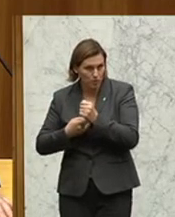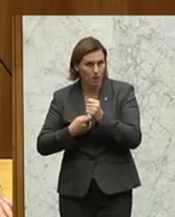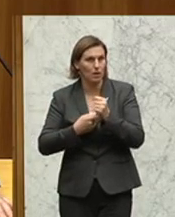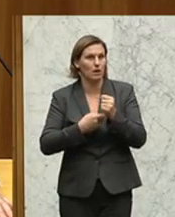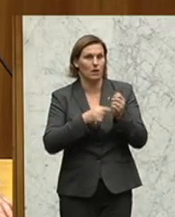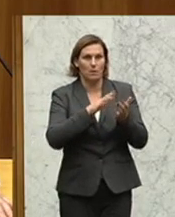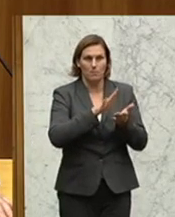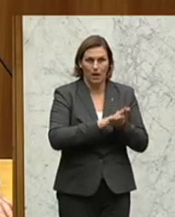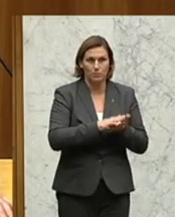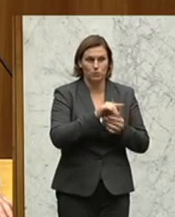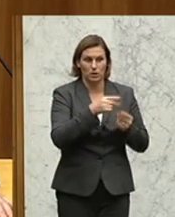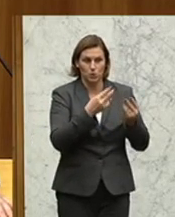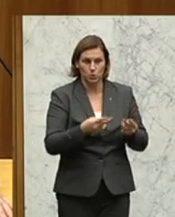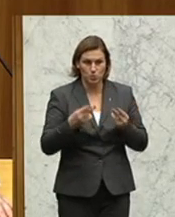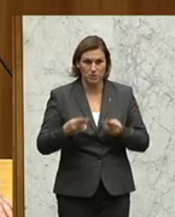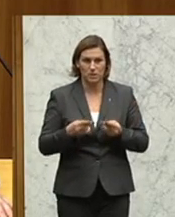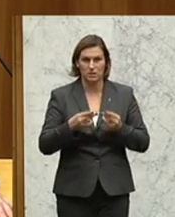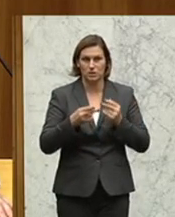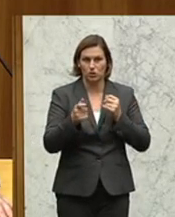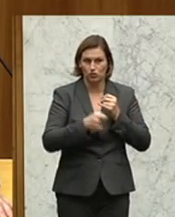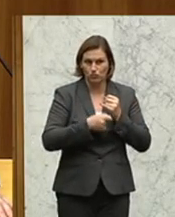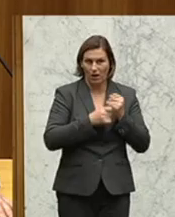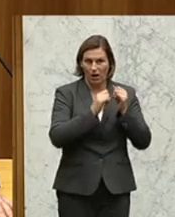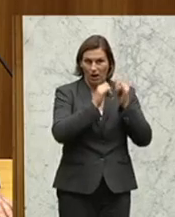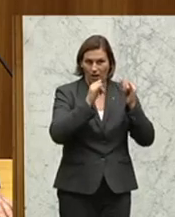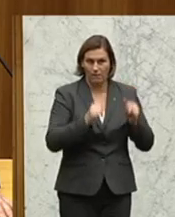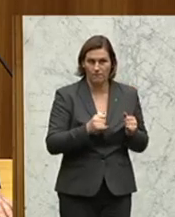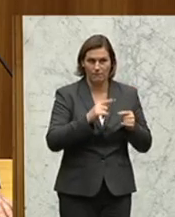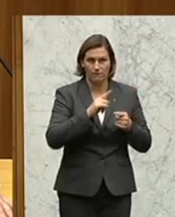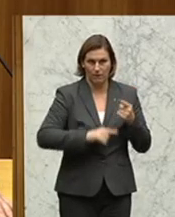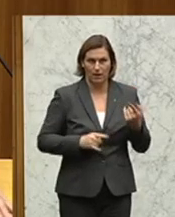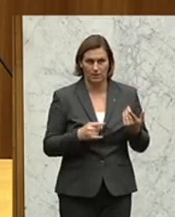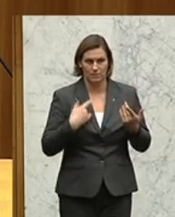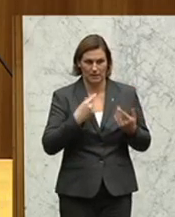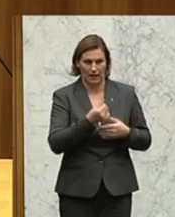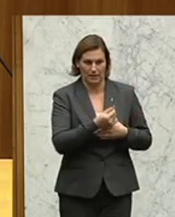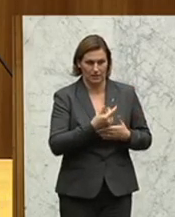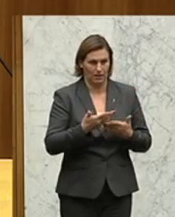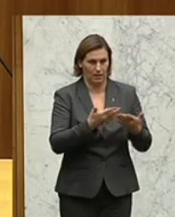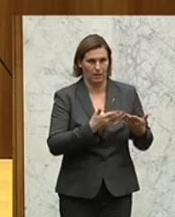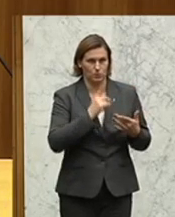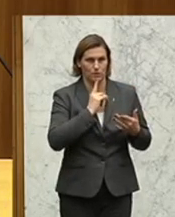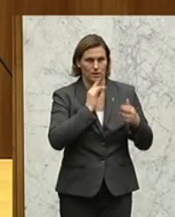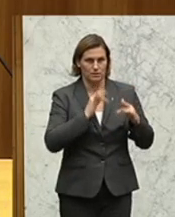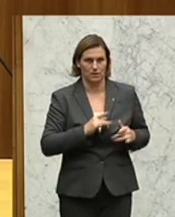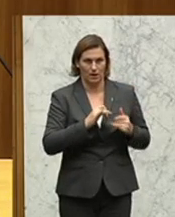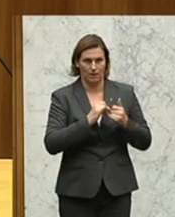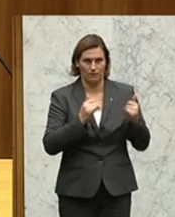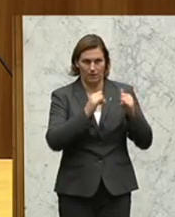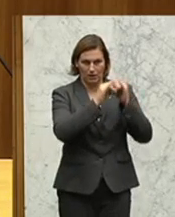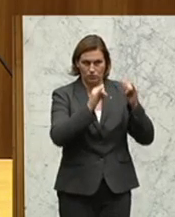Ende gezählt ist, die Justiz, nämlich dem Strafvollzug, fehlt dann das Geld, um Missstände in Strafvollzugsanstalten